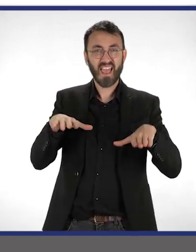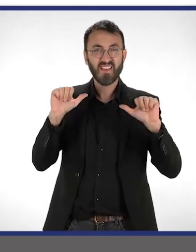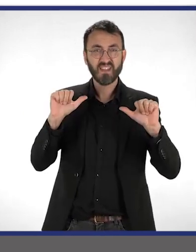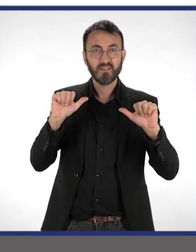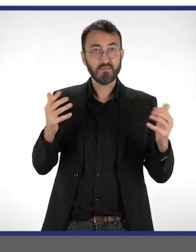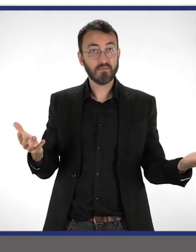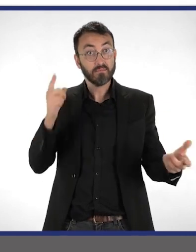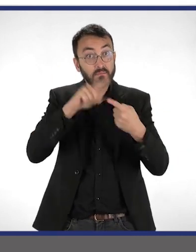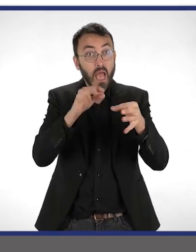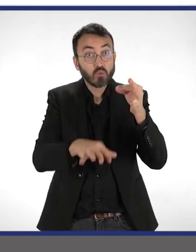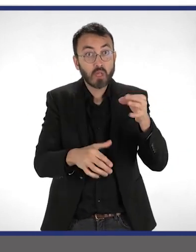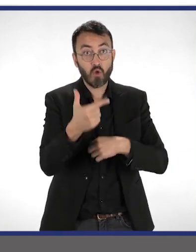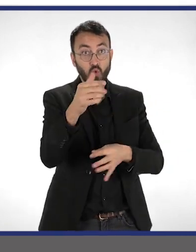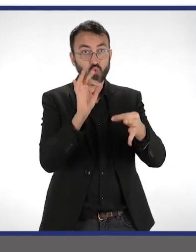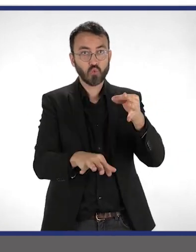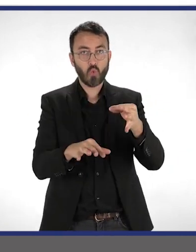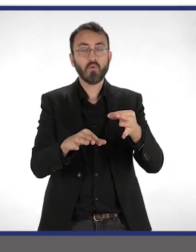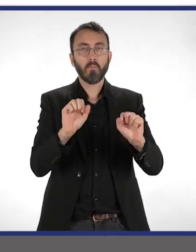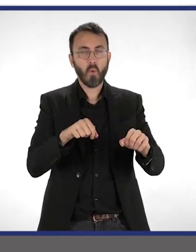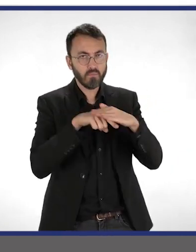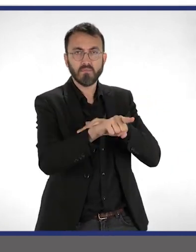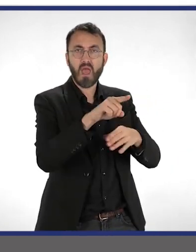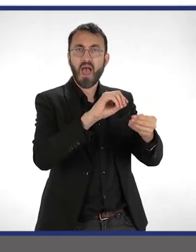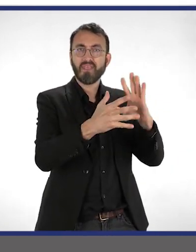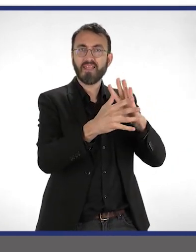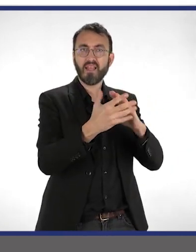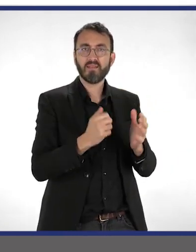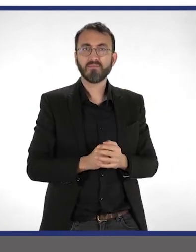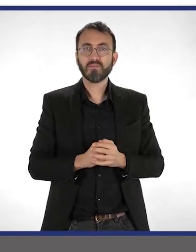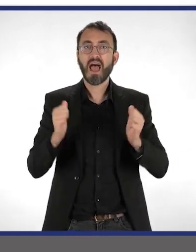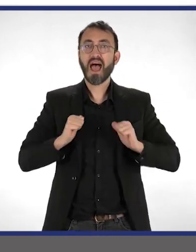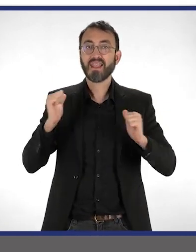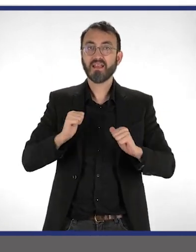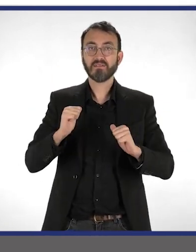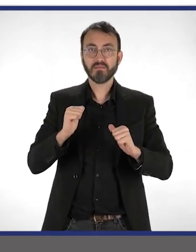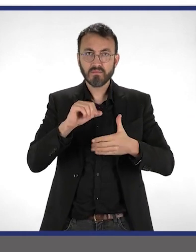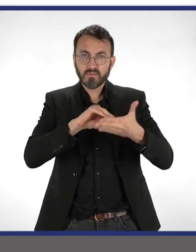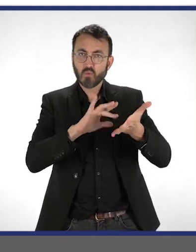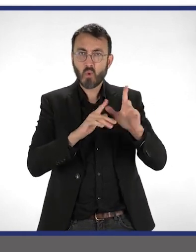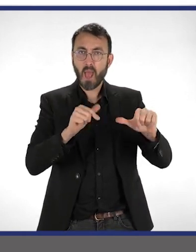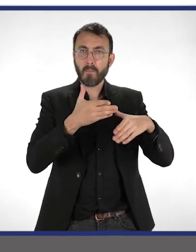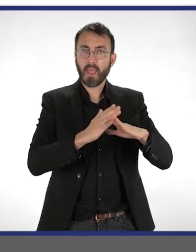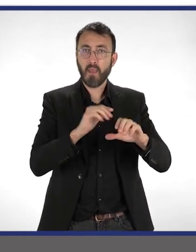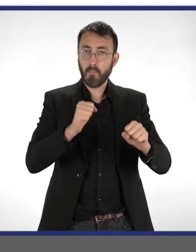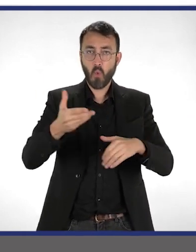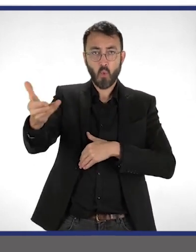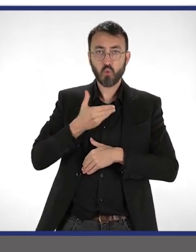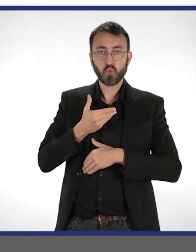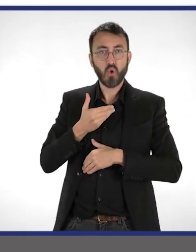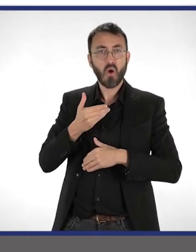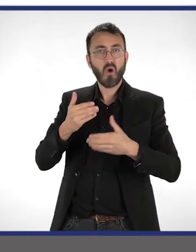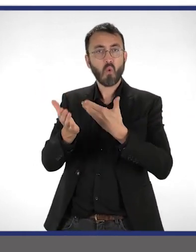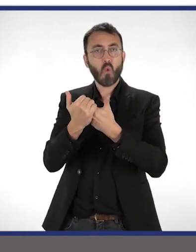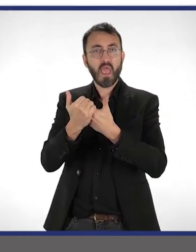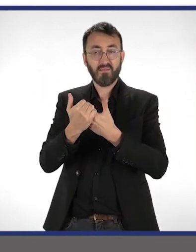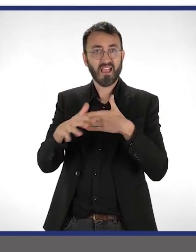férié. Pour les résultats, deux solutions. Vous pourrez les consulter sur Internet, l'adresse est indiquée sur le mode d'emploi, ou vous les recevrez par courrier sous une